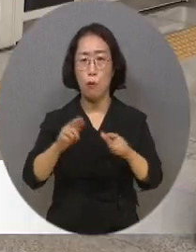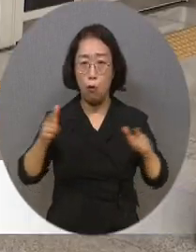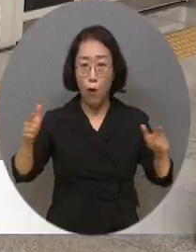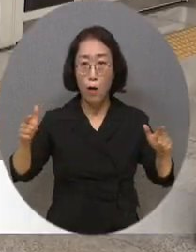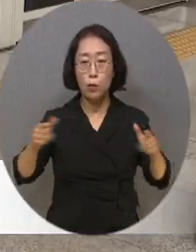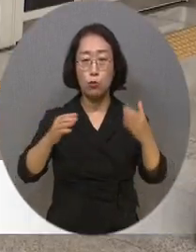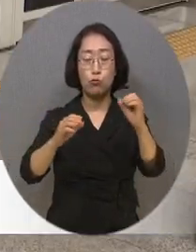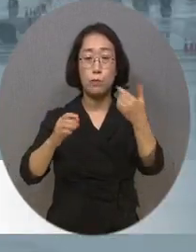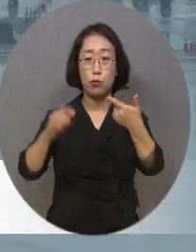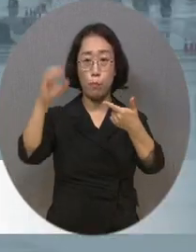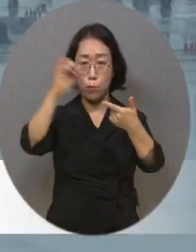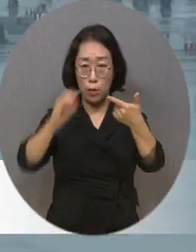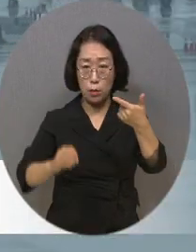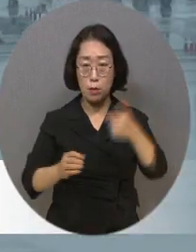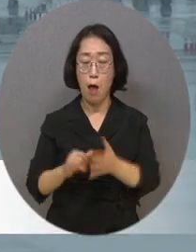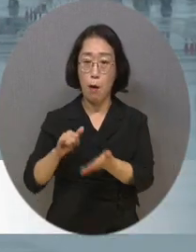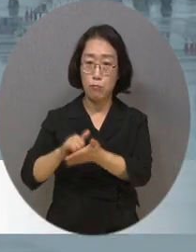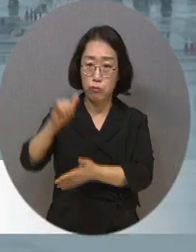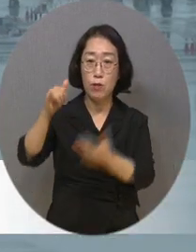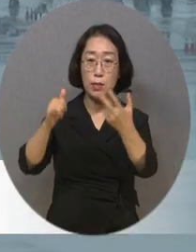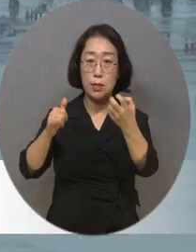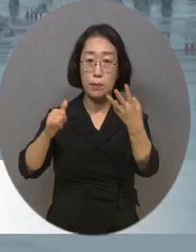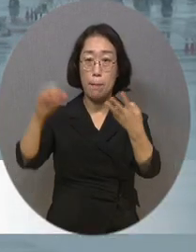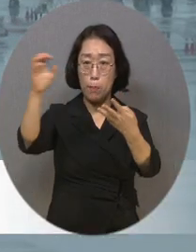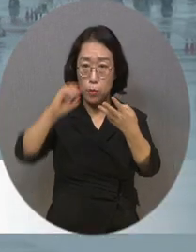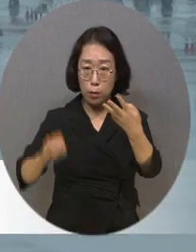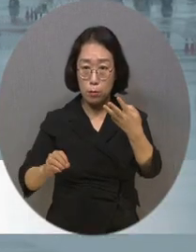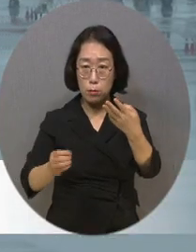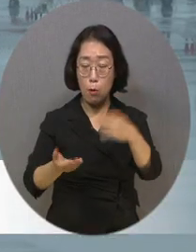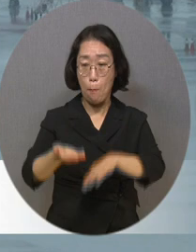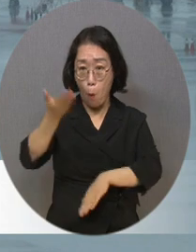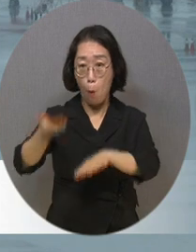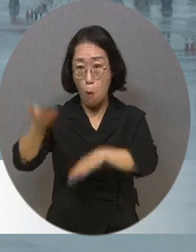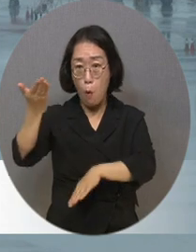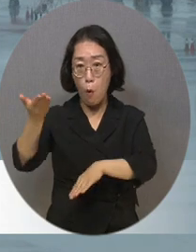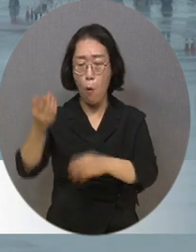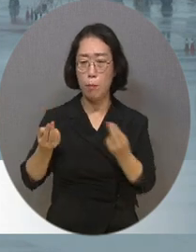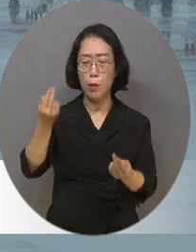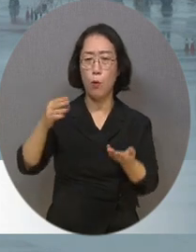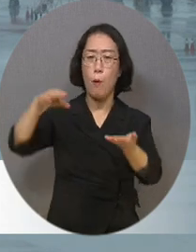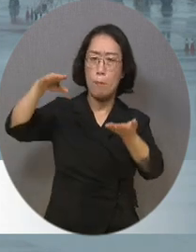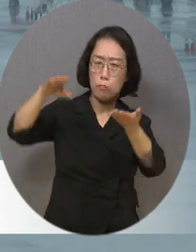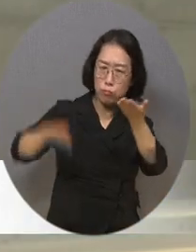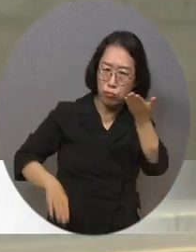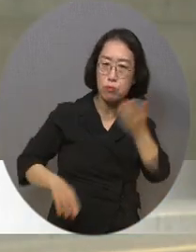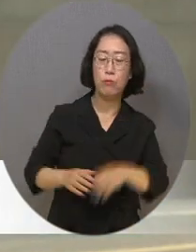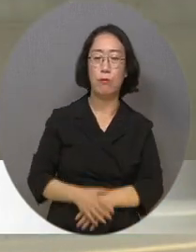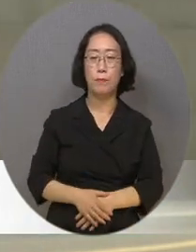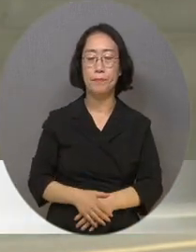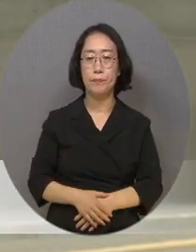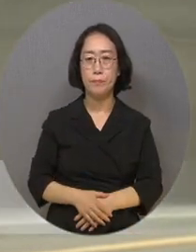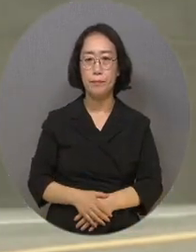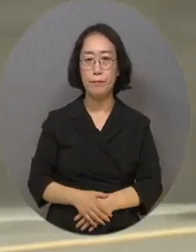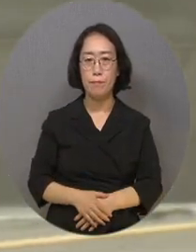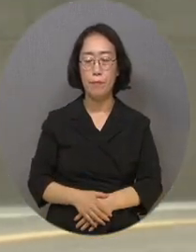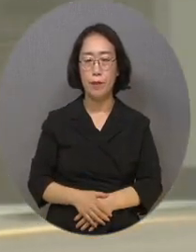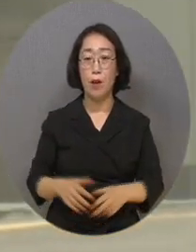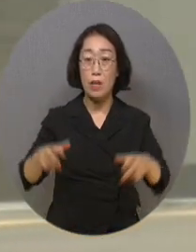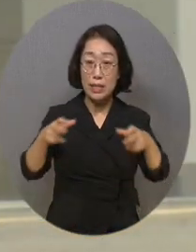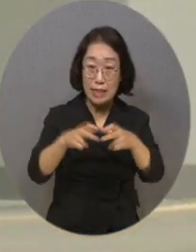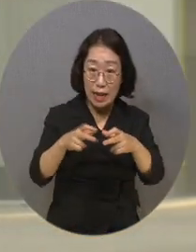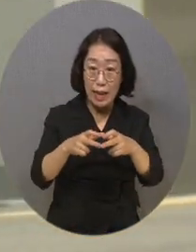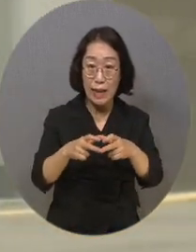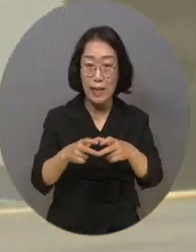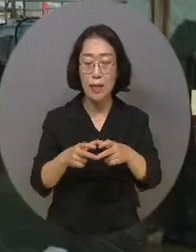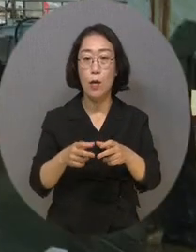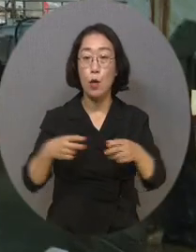96%, 항공기 73.7%에 비해 현저히 떨어지는 수치입니다. 교통약자의 교통수단